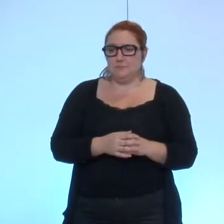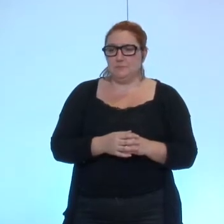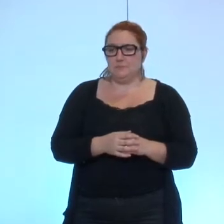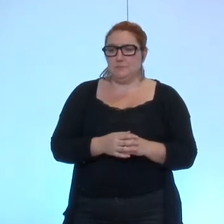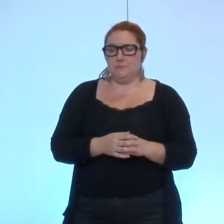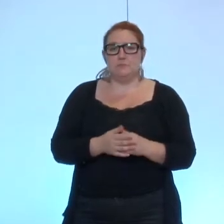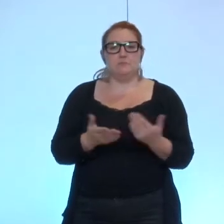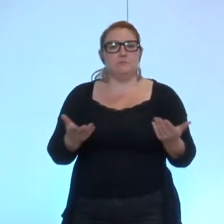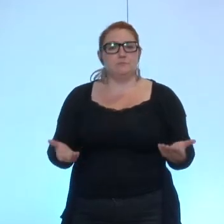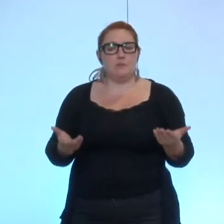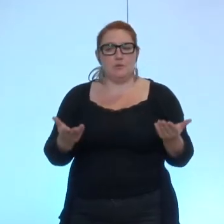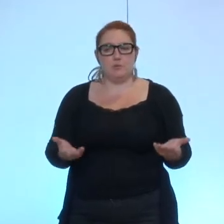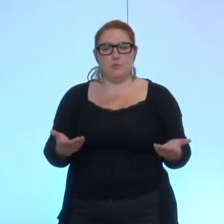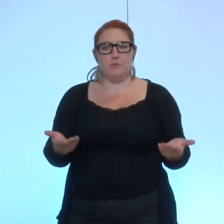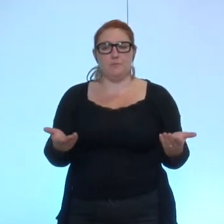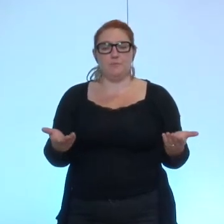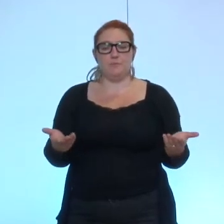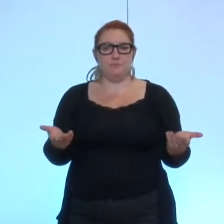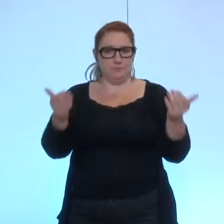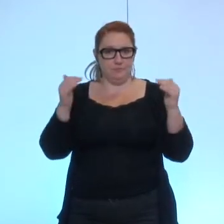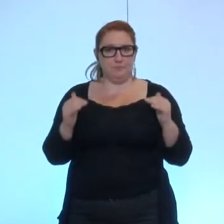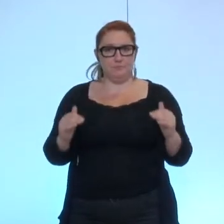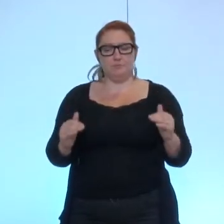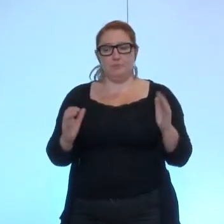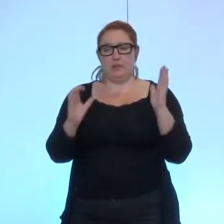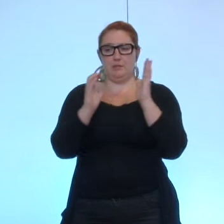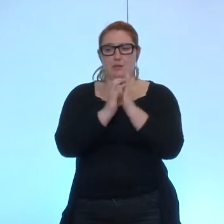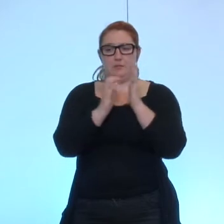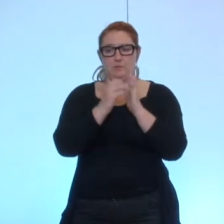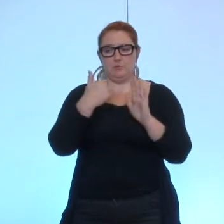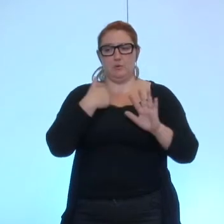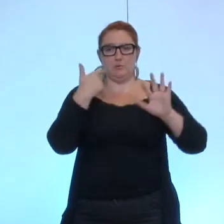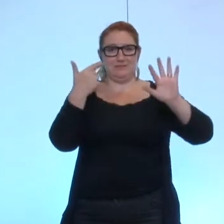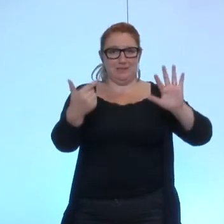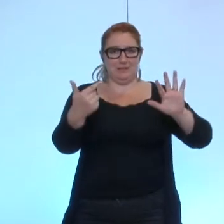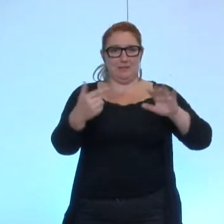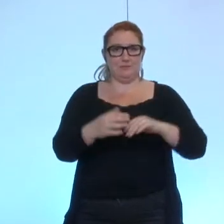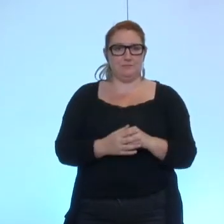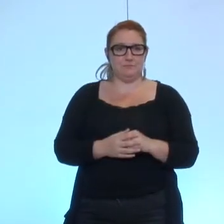nous abordons maintenant la délibération numéro 7